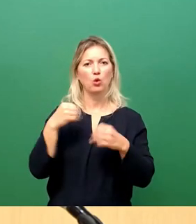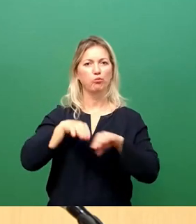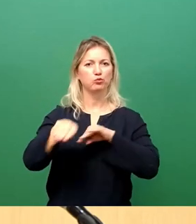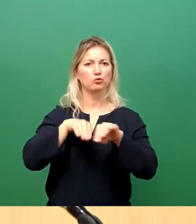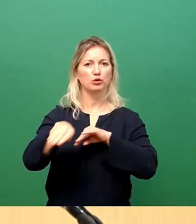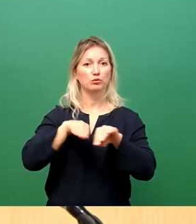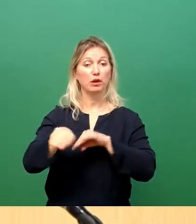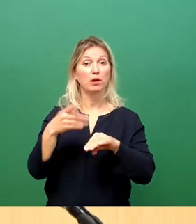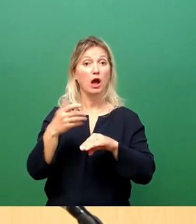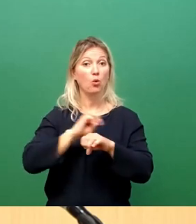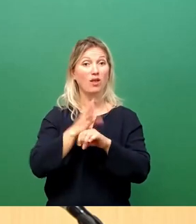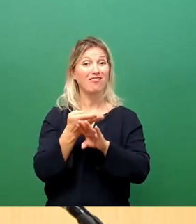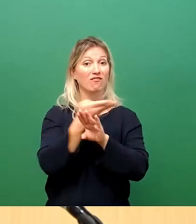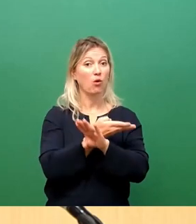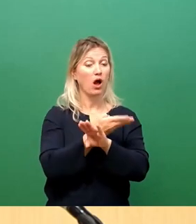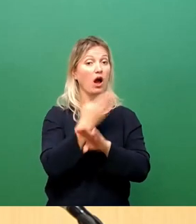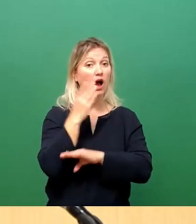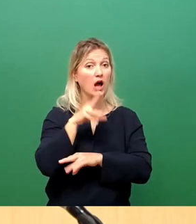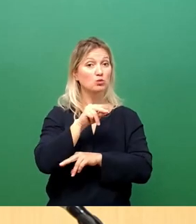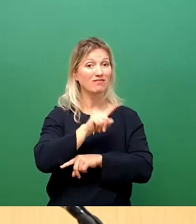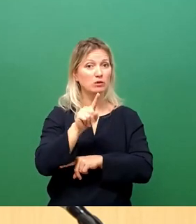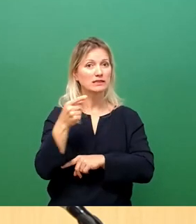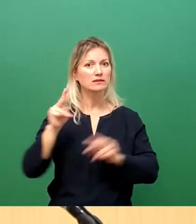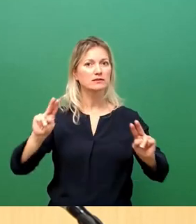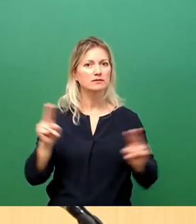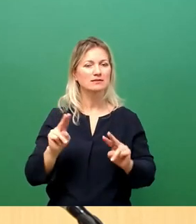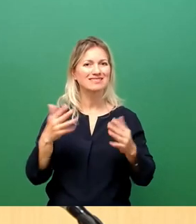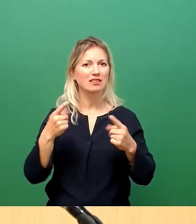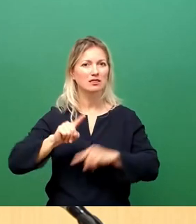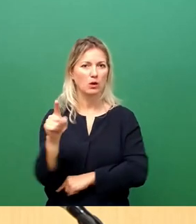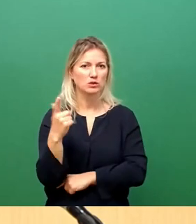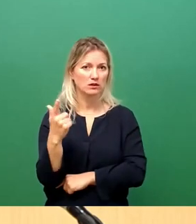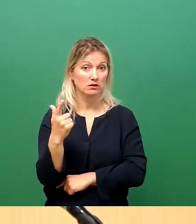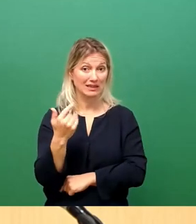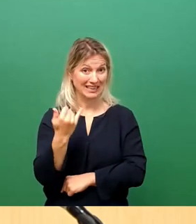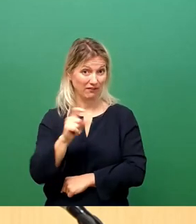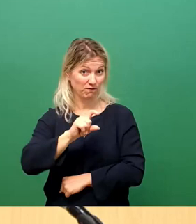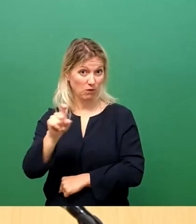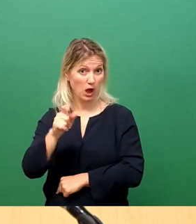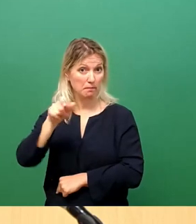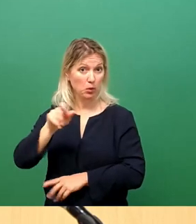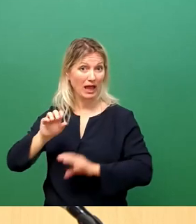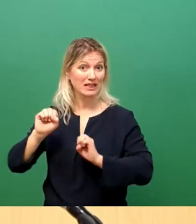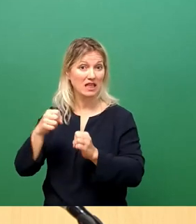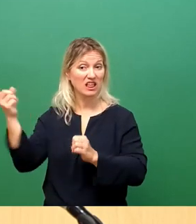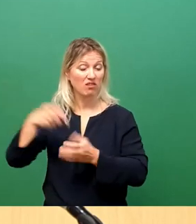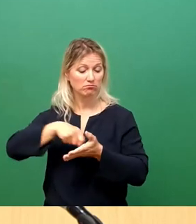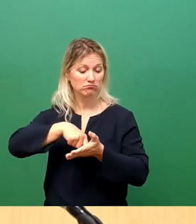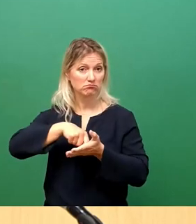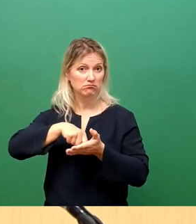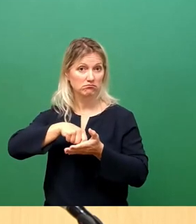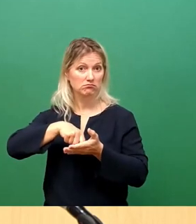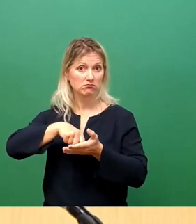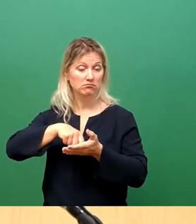.000 und jetzt sind es ungefähr 10.000. Die Bürgerinitiative misst jede Woche. Und bei königsbrücker-mus